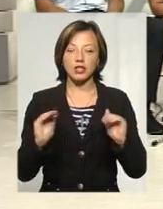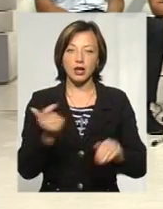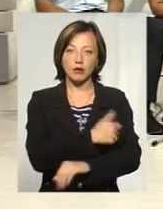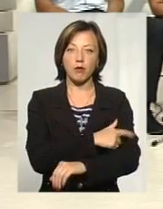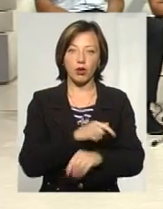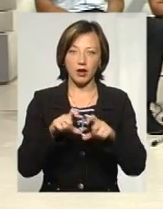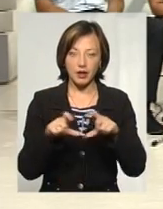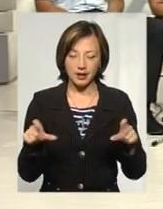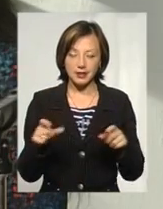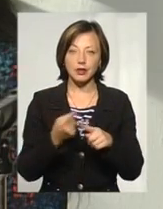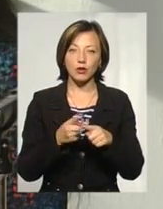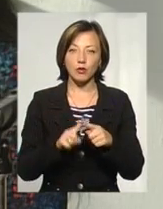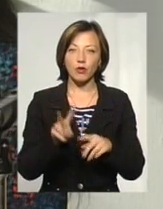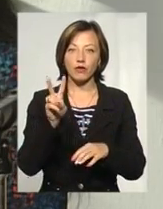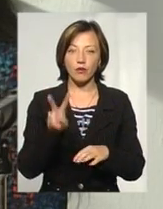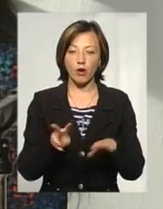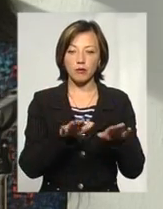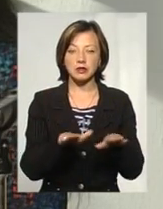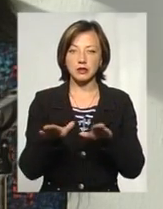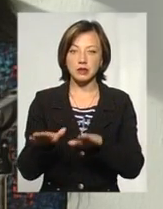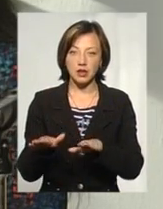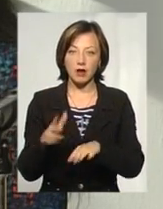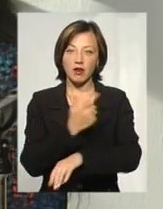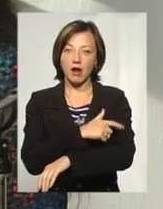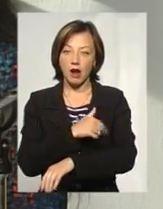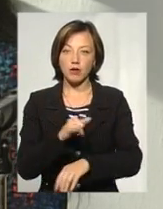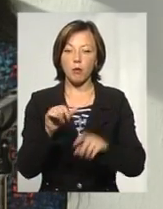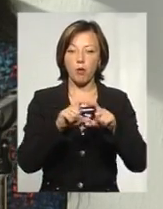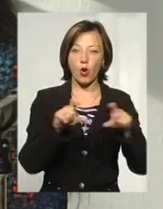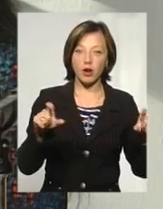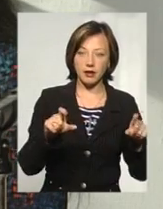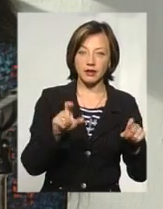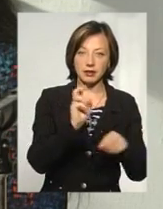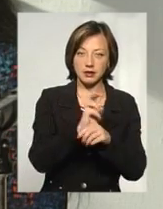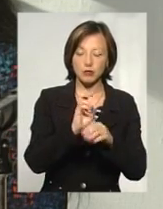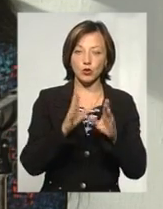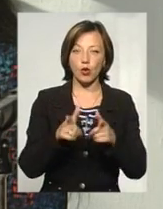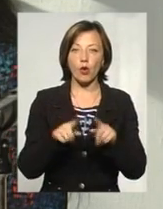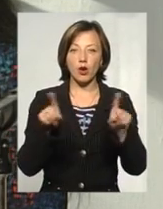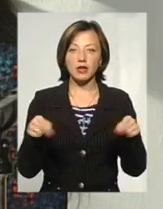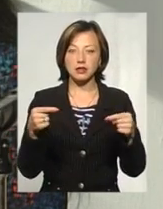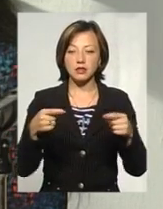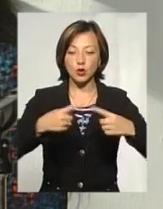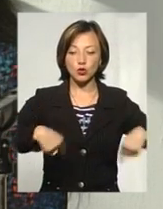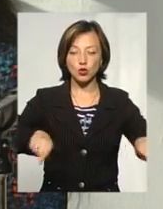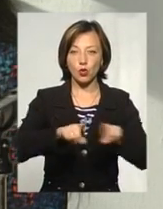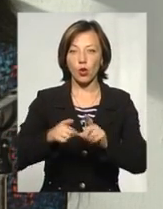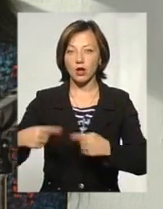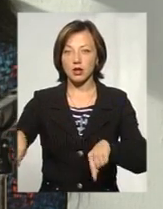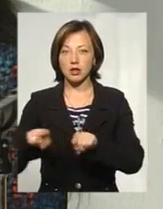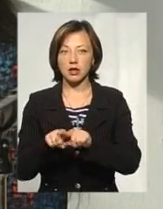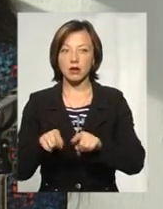поліклініці. Тому в двох місцях – в лікарні і в поліклініці – будуть організовані такі зони, де буде